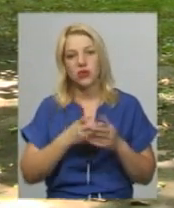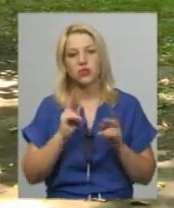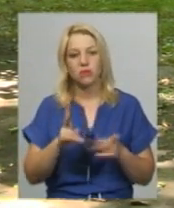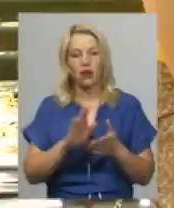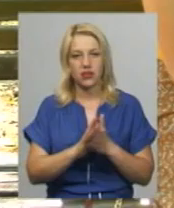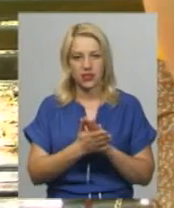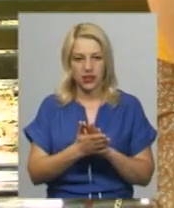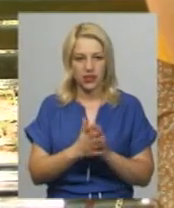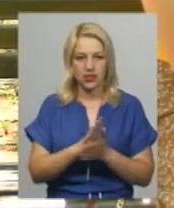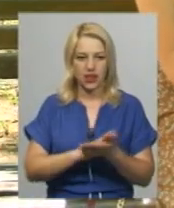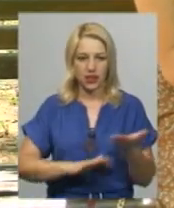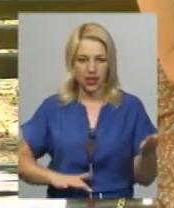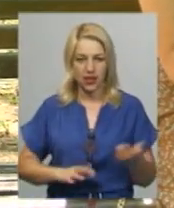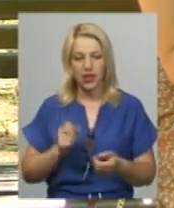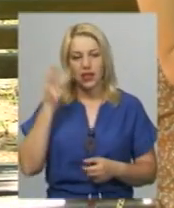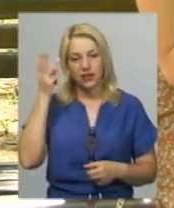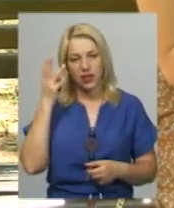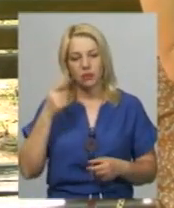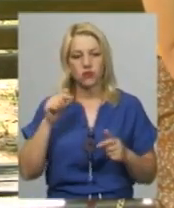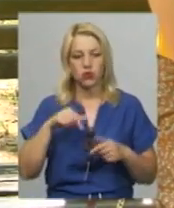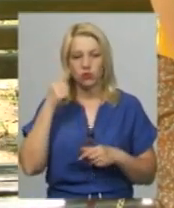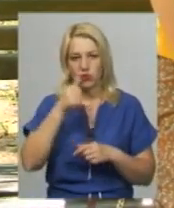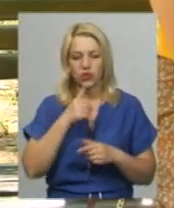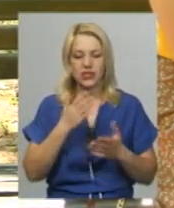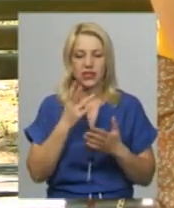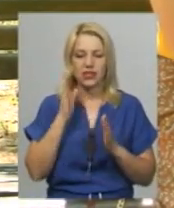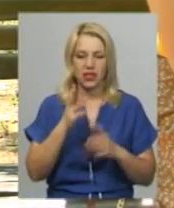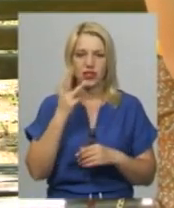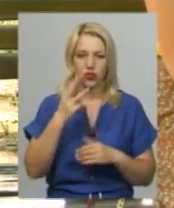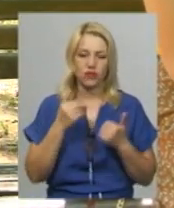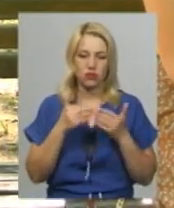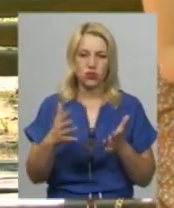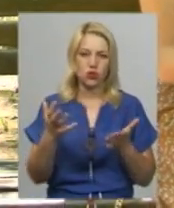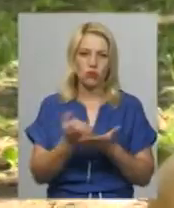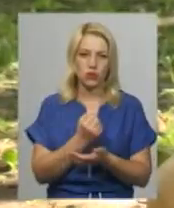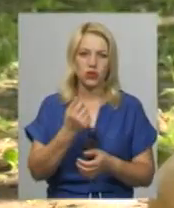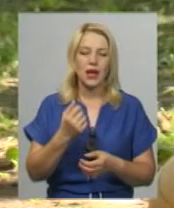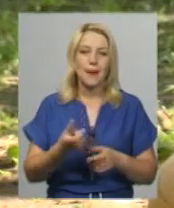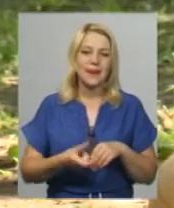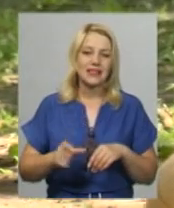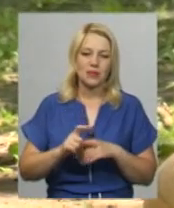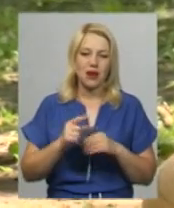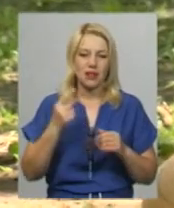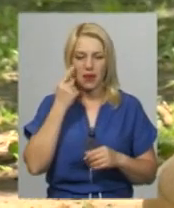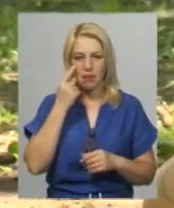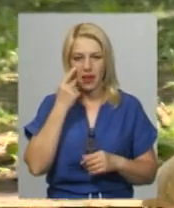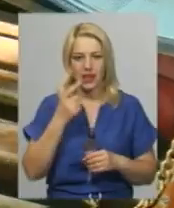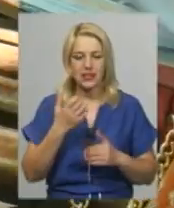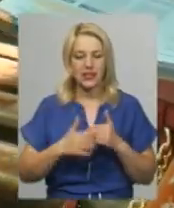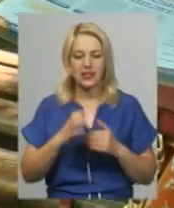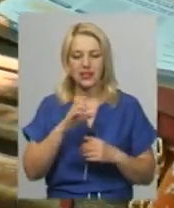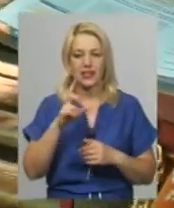складеться далі. На Хмельниччині цьогоріч лише троє випускників здобули максимальний бал із ЗНО. Загалістською мовою це випускниця